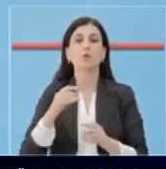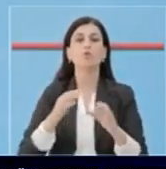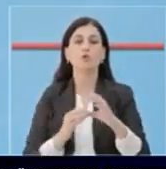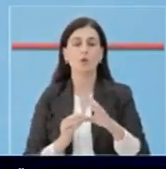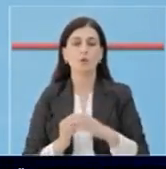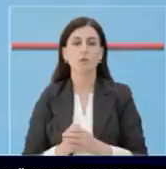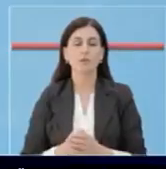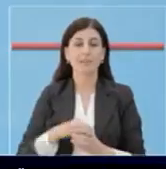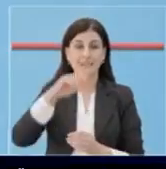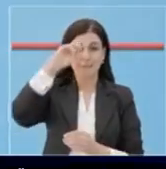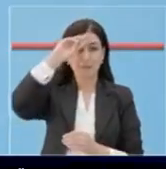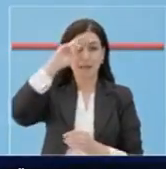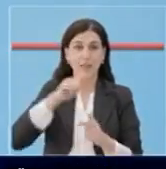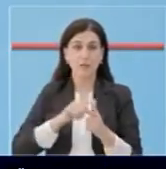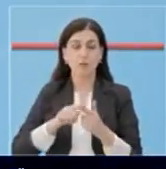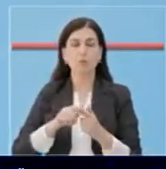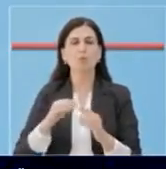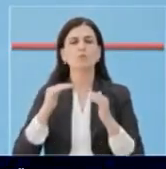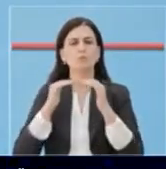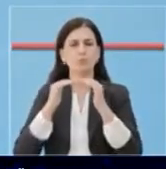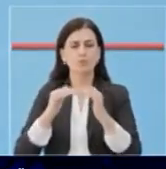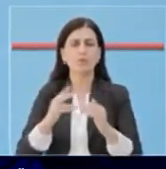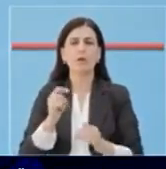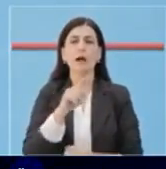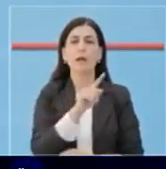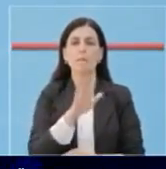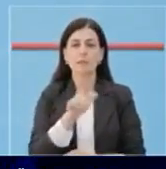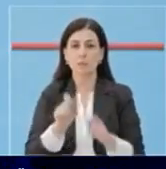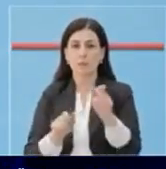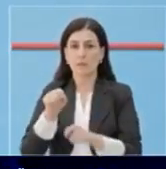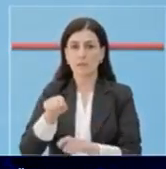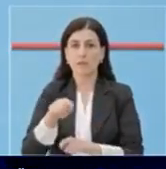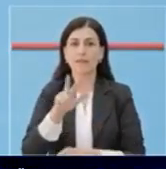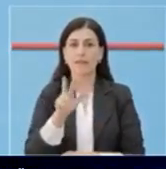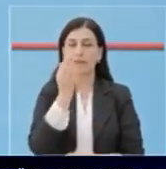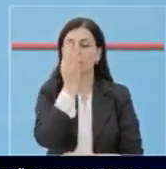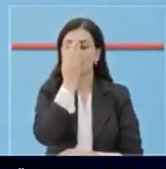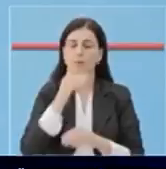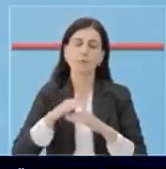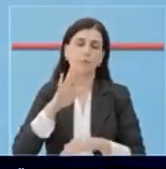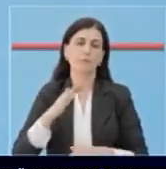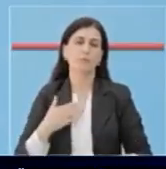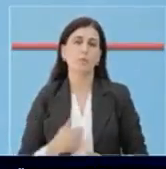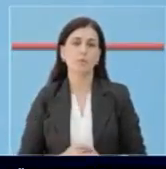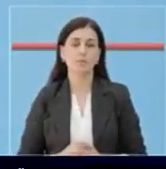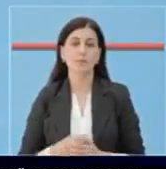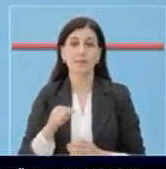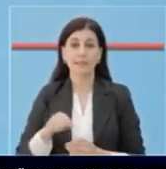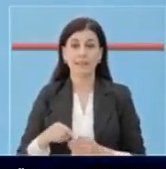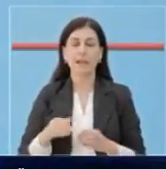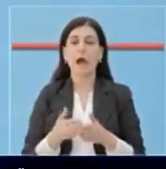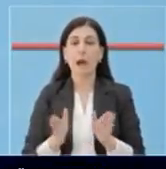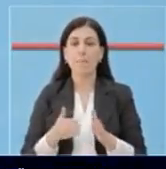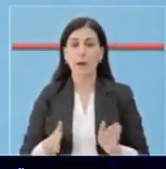Gjëndja në spitale para qytet e qëndrushme për disa ditësh, kemi 15 pacient të shruar dhe 3 prejtyre janë në terapi intensive. Në